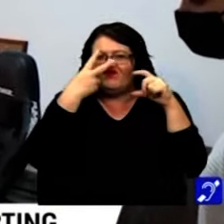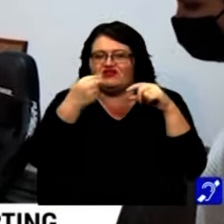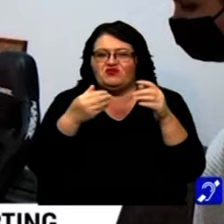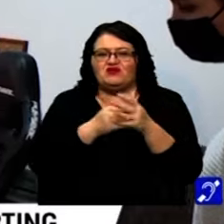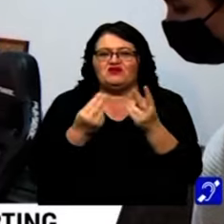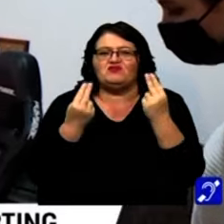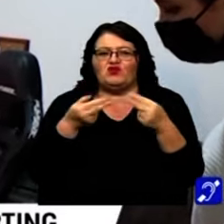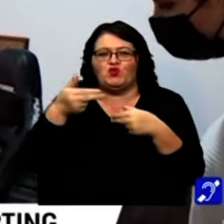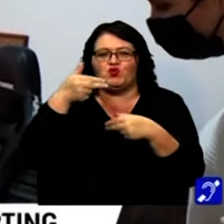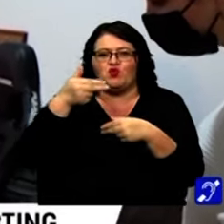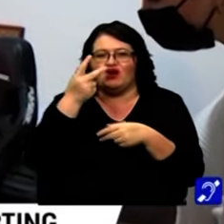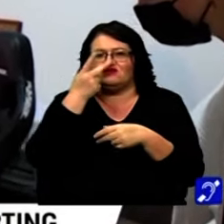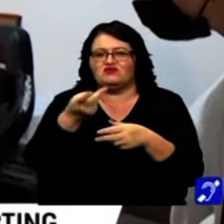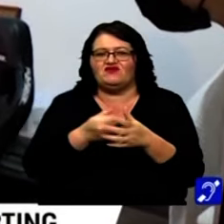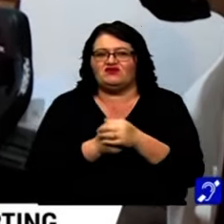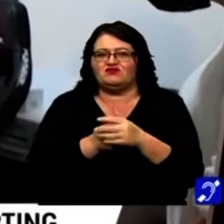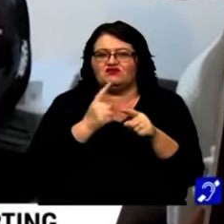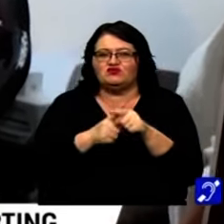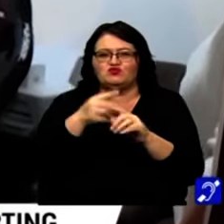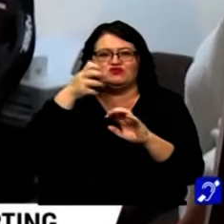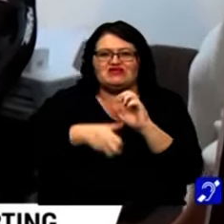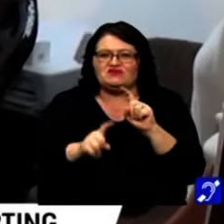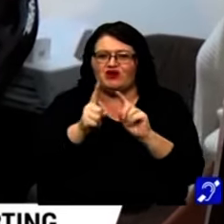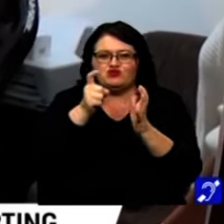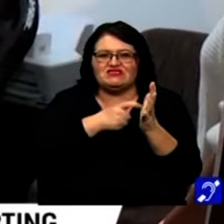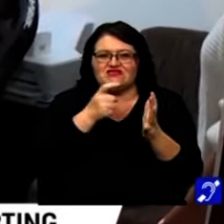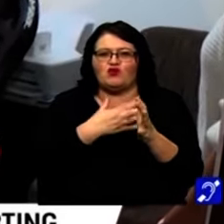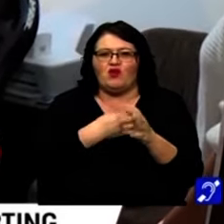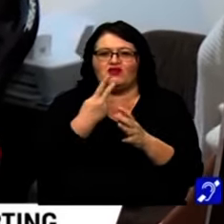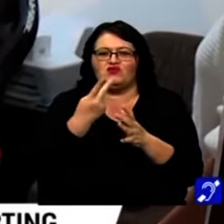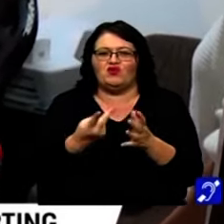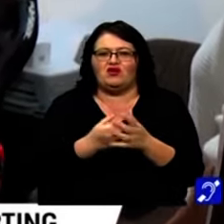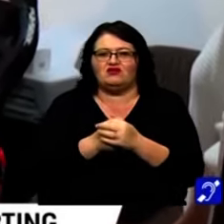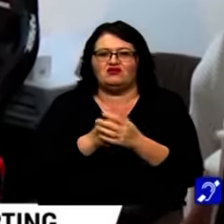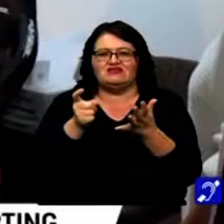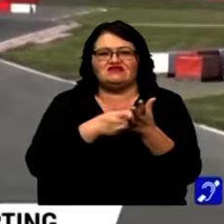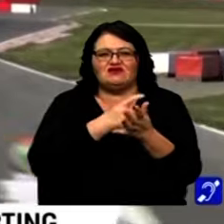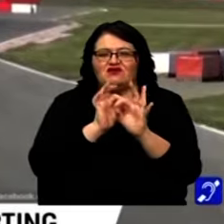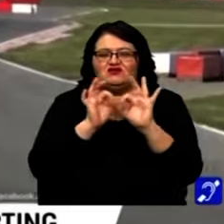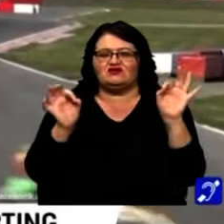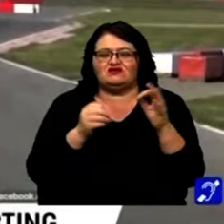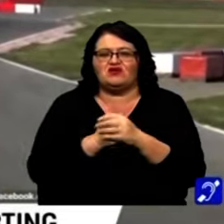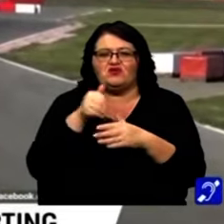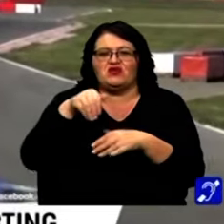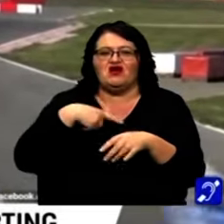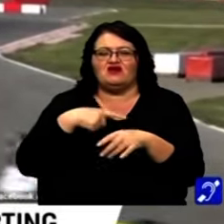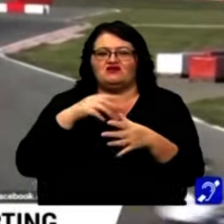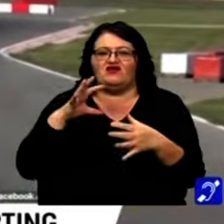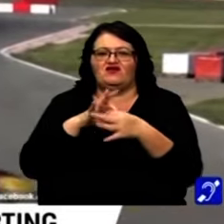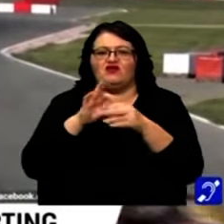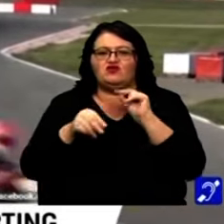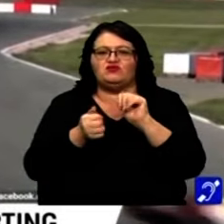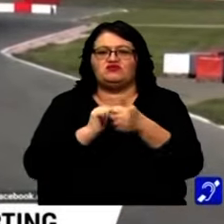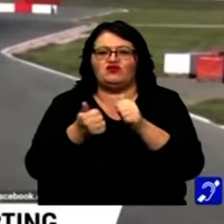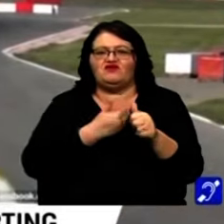Viziera e foarte groasă, pe cum vezi. Și nu se sparge, nu se zgâri. Eu am deja de 2 ani și nu e nicio zgâri de trăvea. Mihai este afiliat unui club